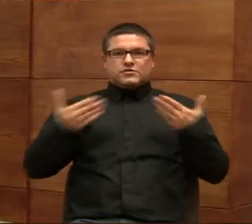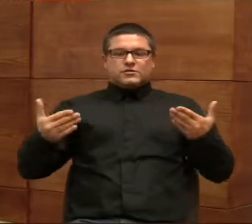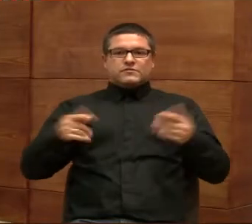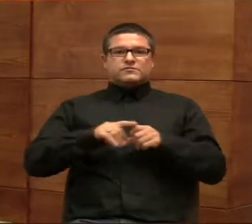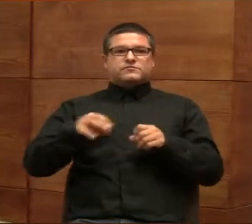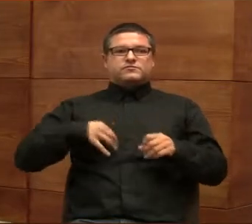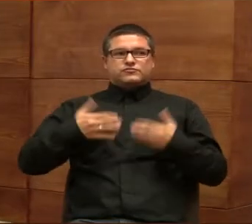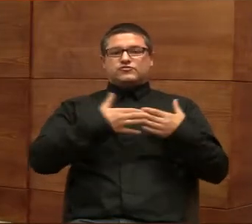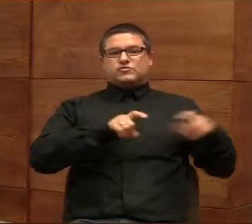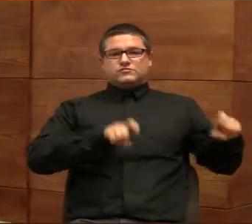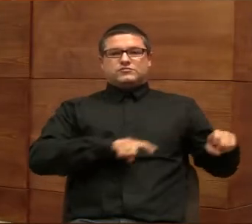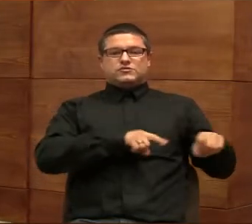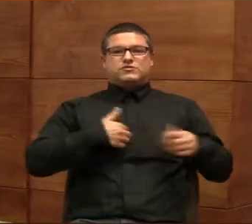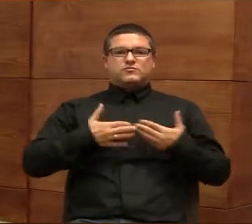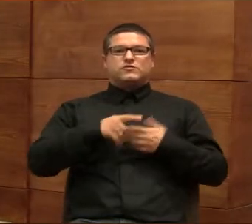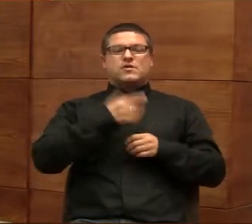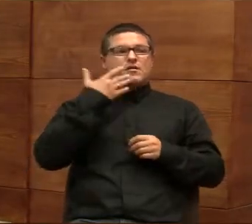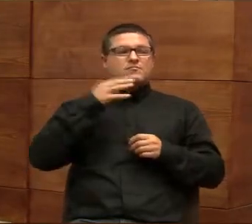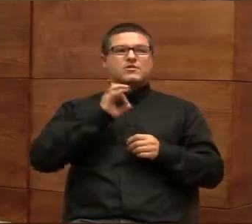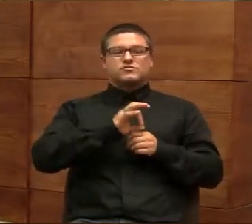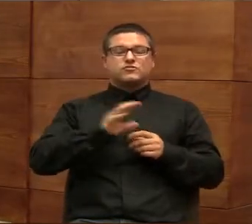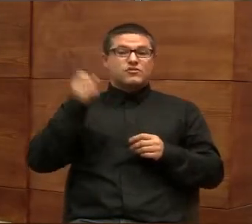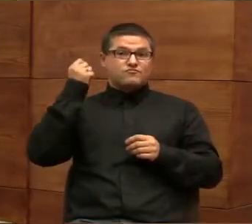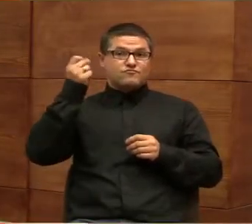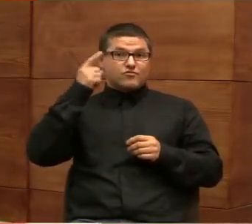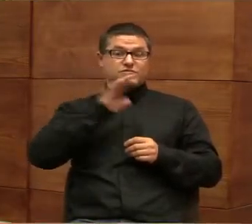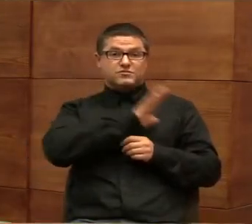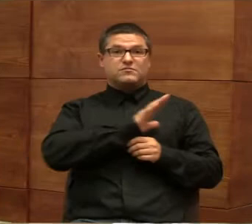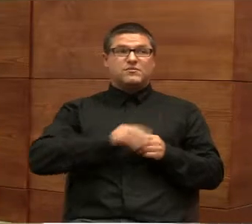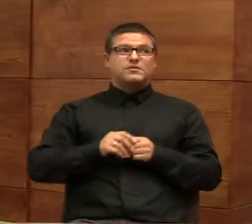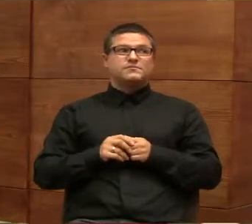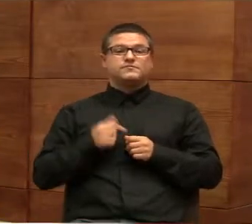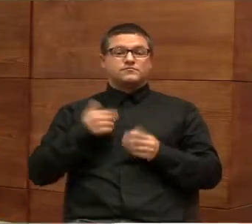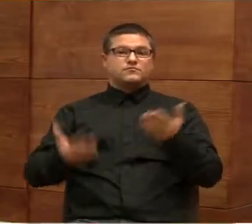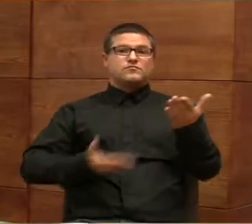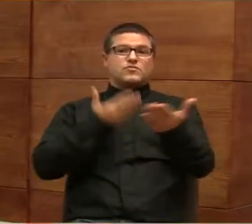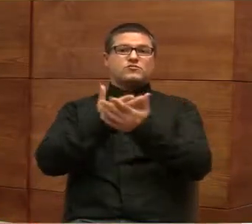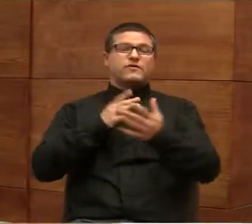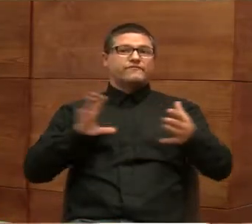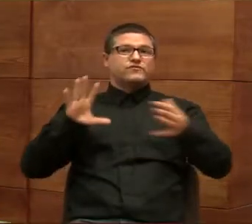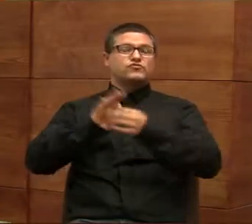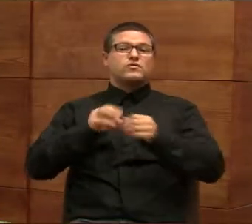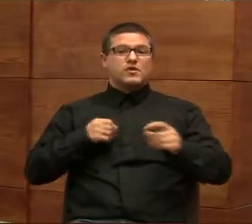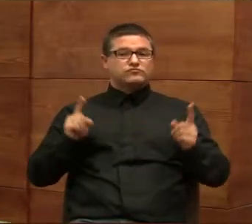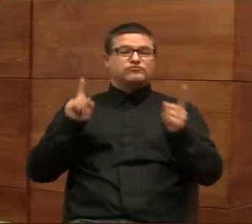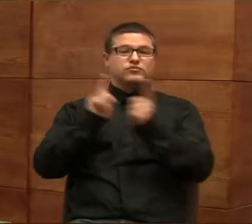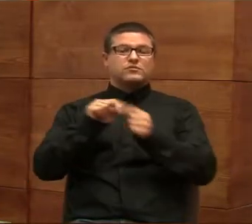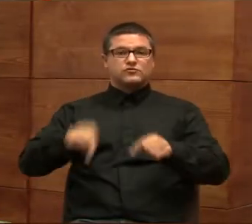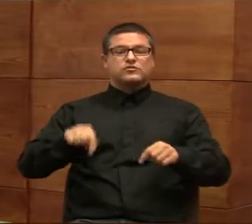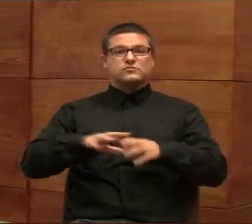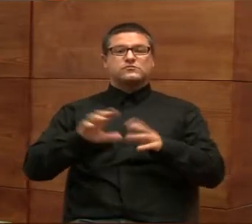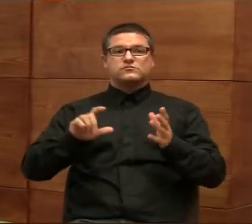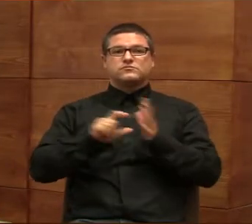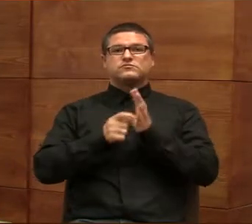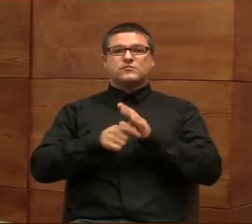który siedzi koło mnie, bo ma naprawdę bardzo dobre pomysły. Zaproponował wspólne spotkanie tutaj na terenie